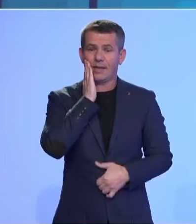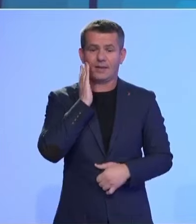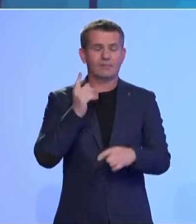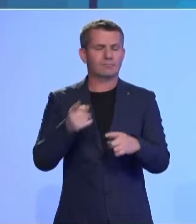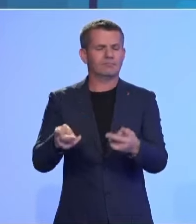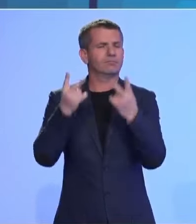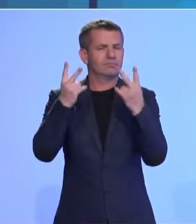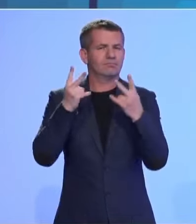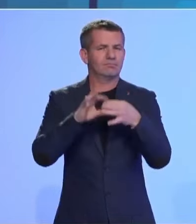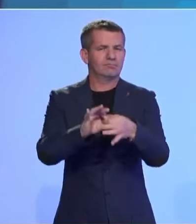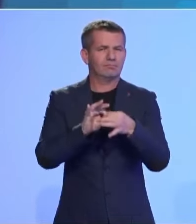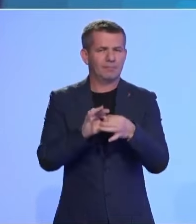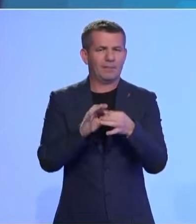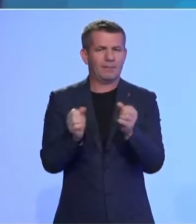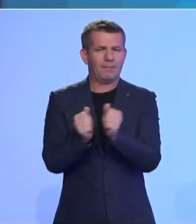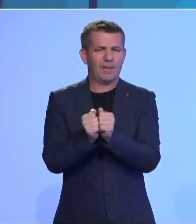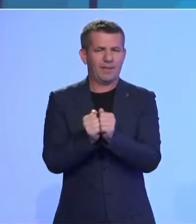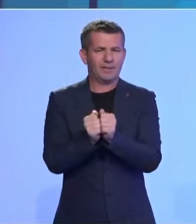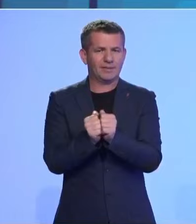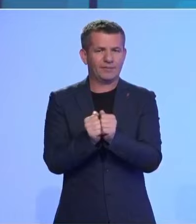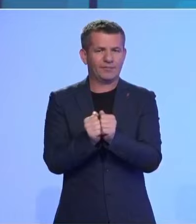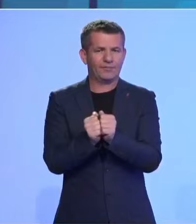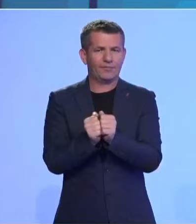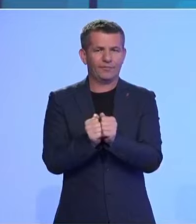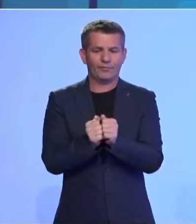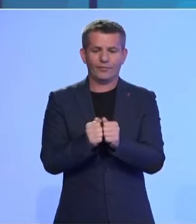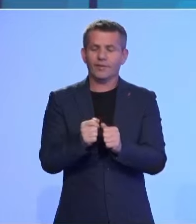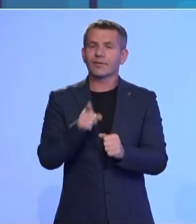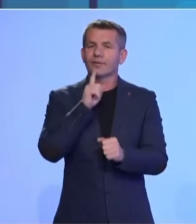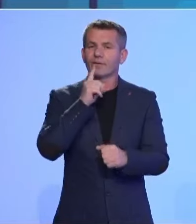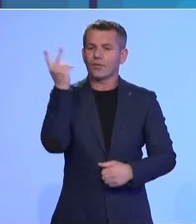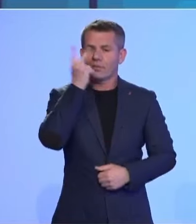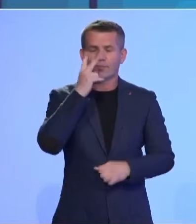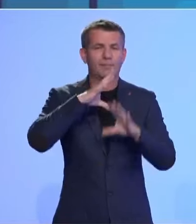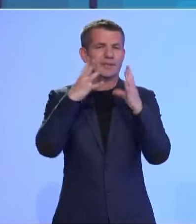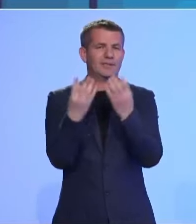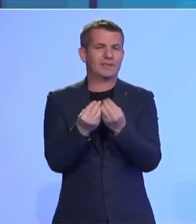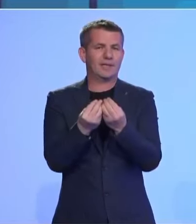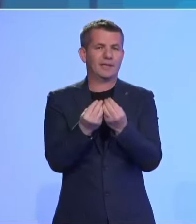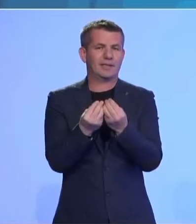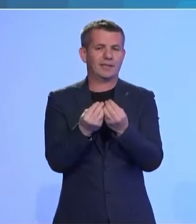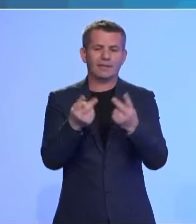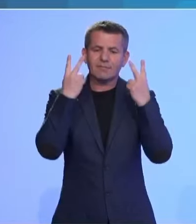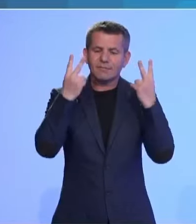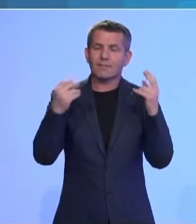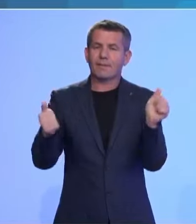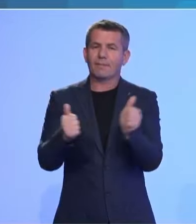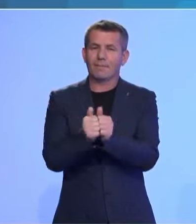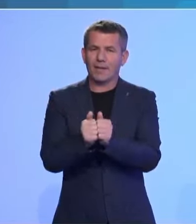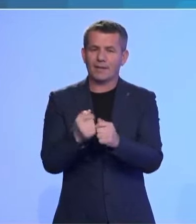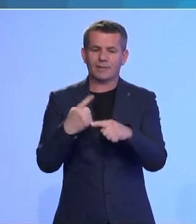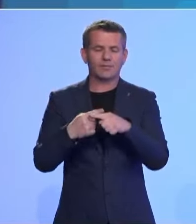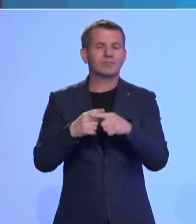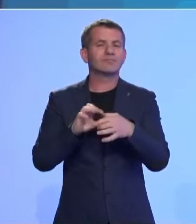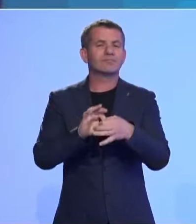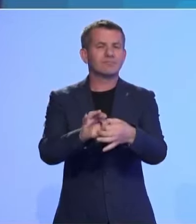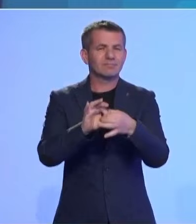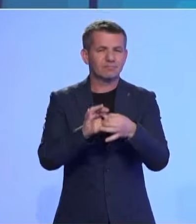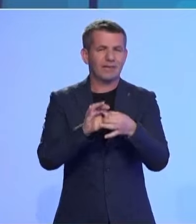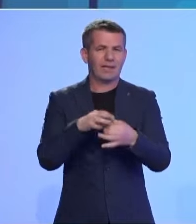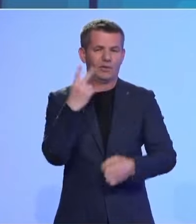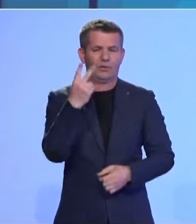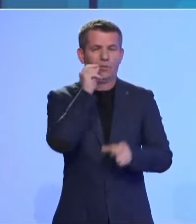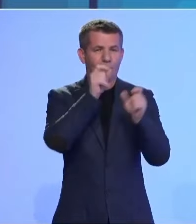vlerësojmë partneritetin e qëndrueshëm të rënjonsur në mirë kuptimin reciprok, vlerat e përbashkta dhe mitësin mes dy popujve,